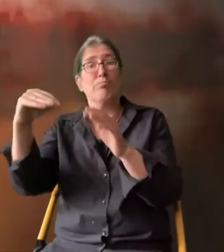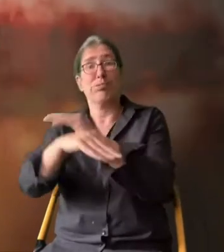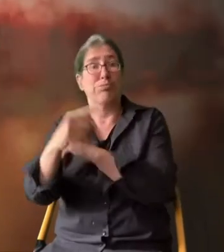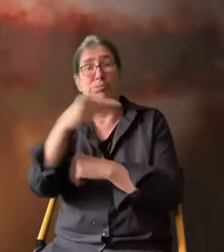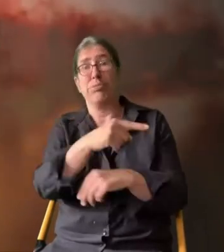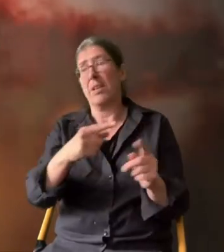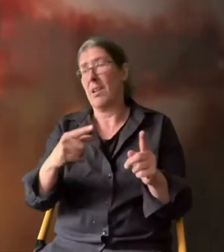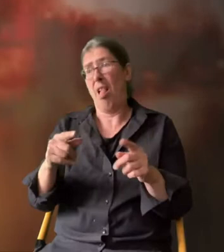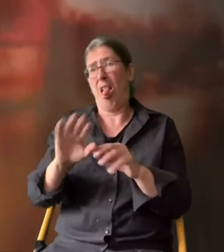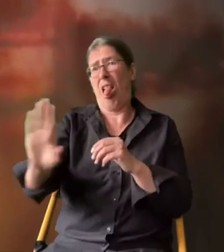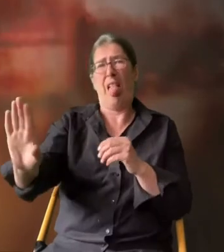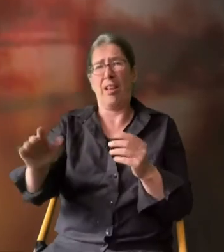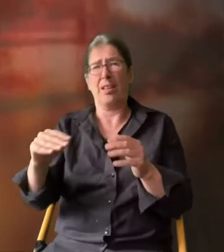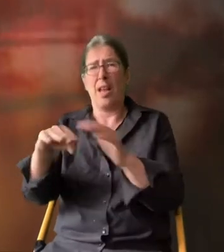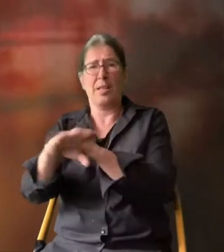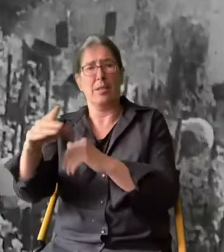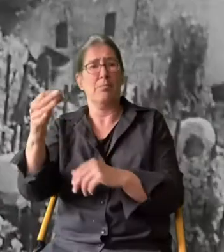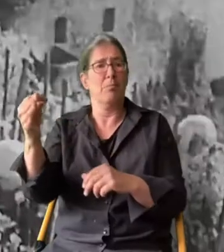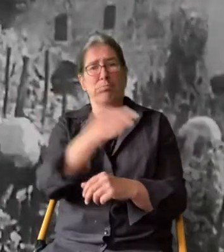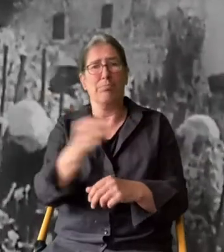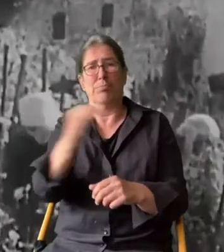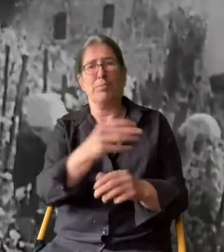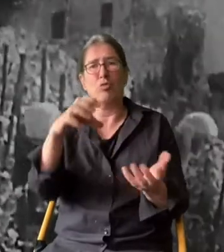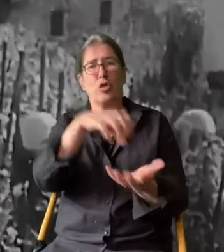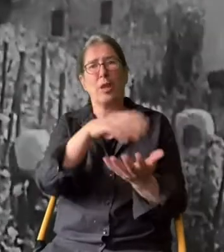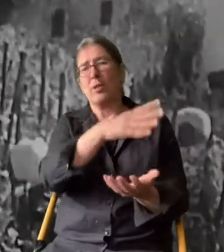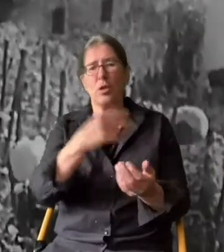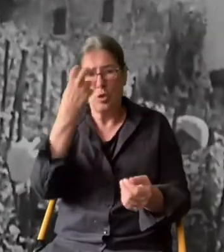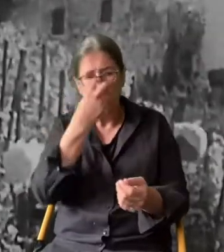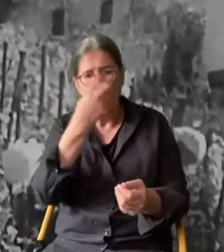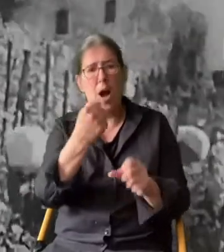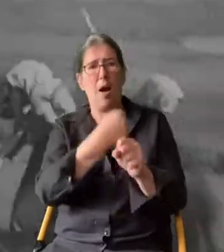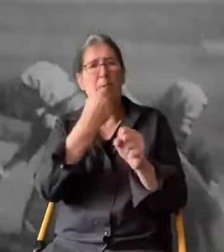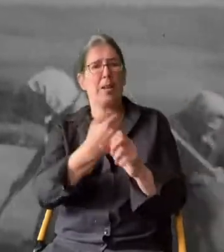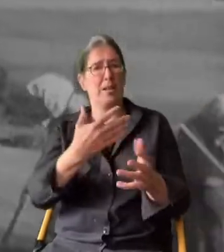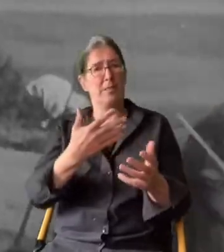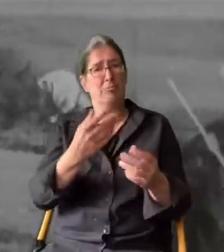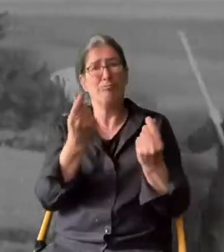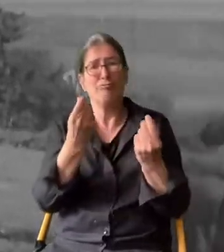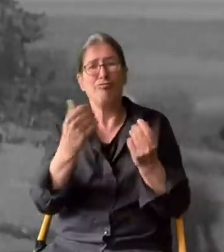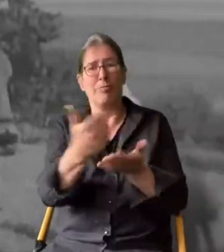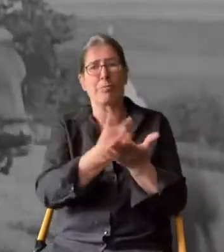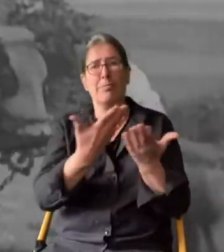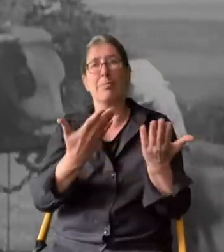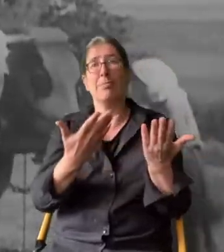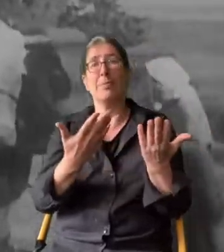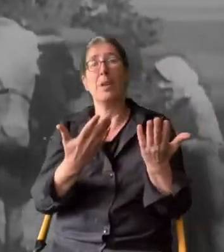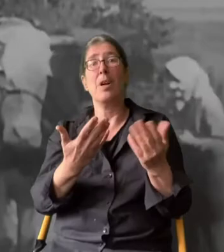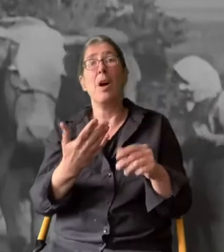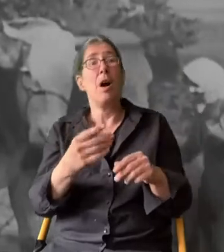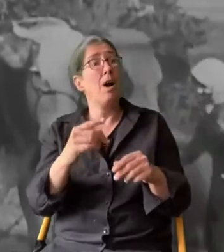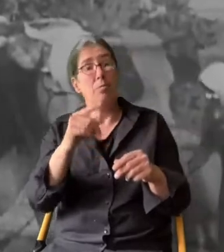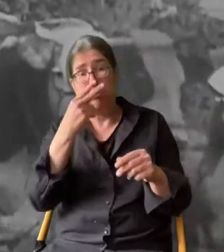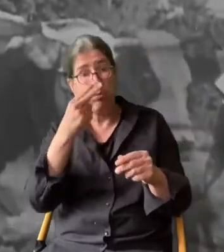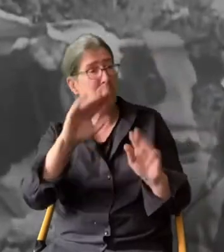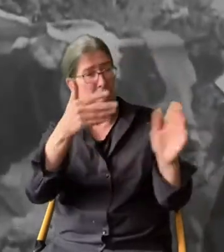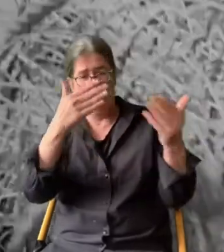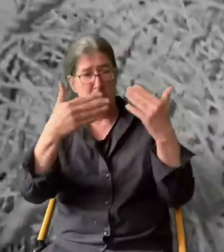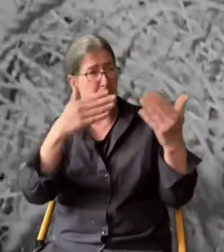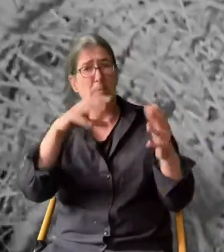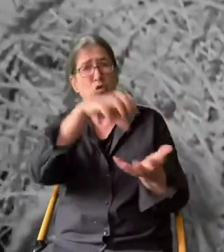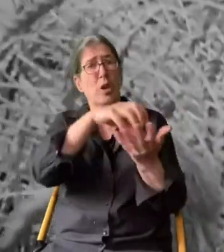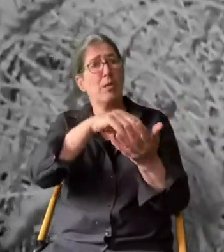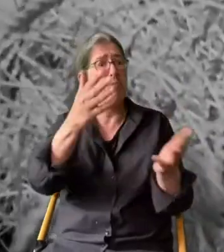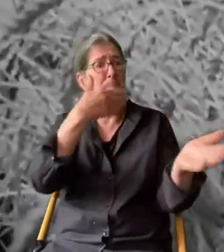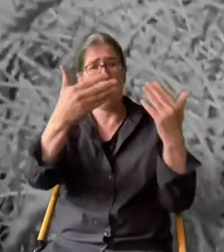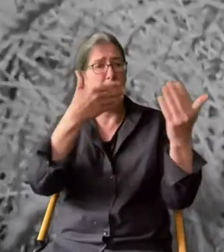vom Land in die Stadt. Sie wollen eigentlich nichts mehr mit dem Land zu tun haben, suchen Arbeit, suchen Wohlstand. Und während man überall bunte